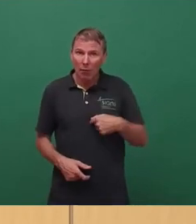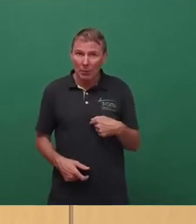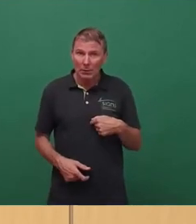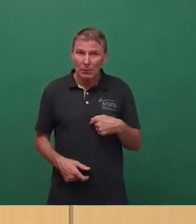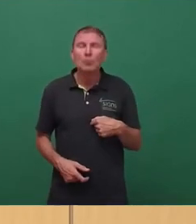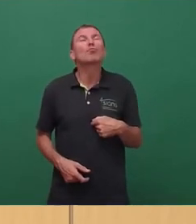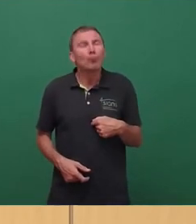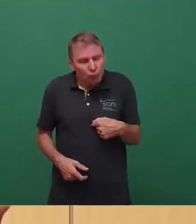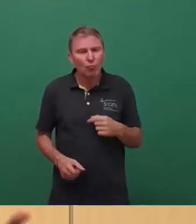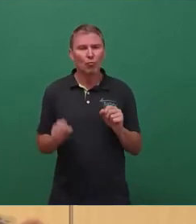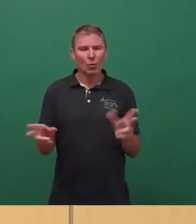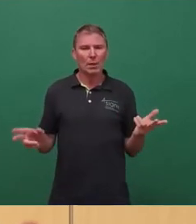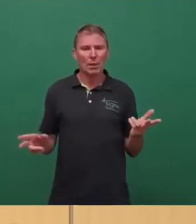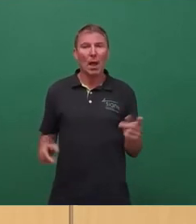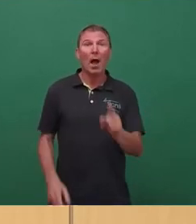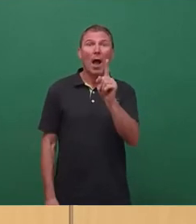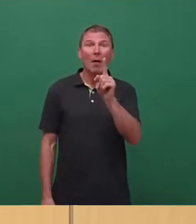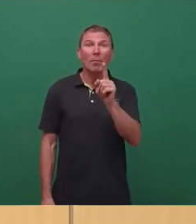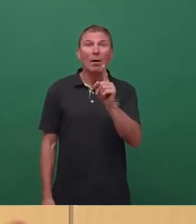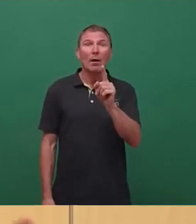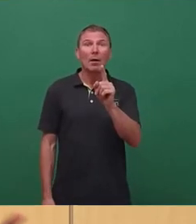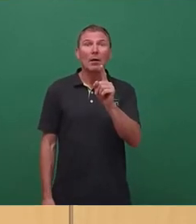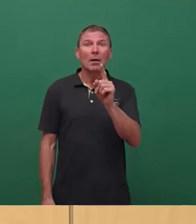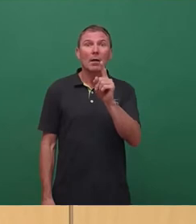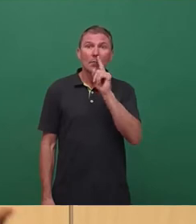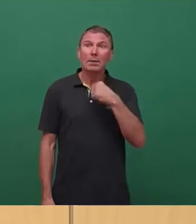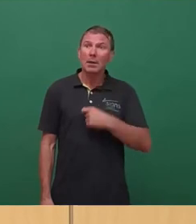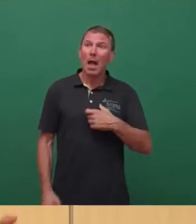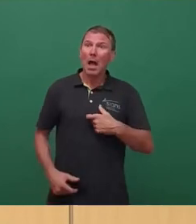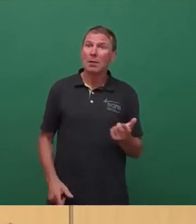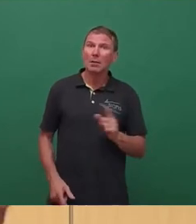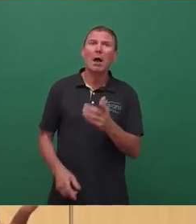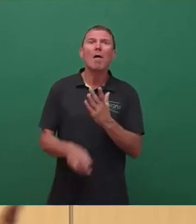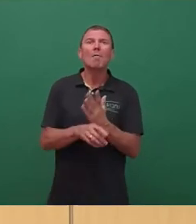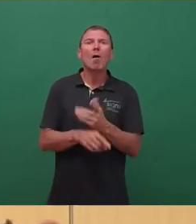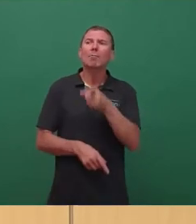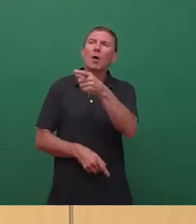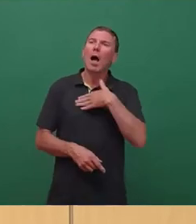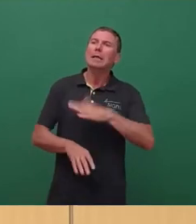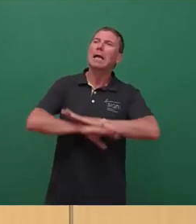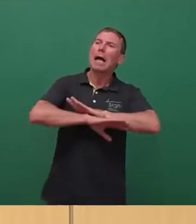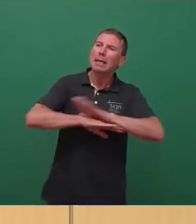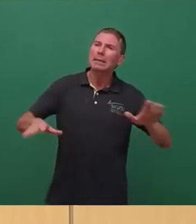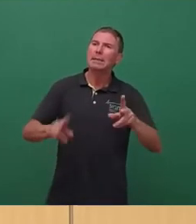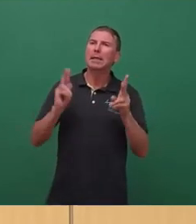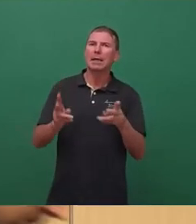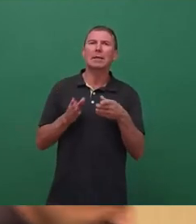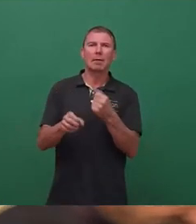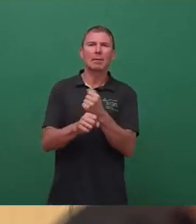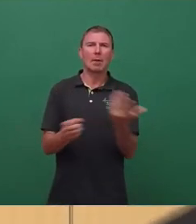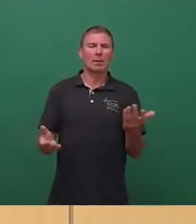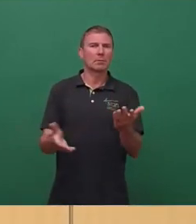gelacht. Aber wenn man sozusagen... Dich wird man nie auslachen. Da wird man sagen, warum hast du nur nicht das Richtige gemacht? Dankeschön.